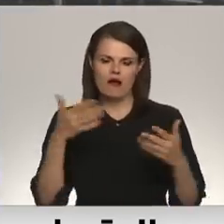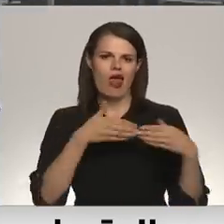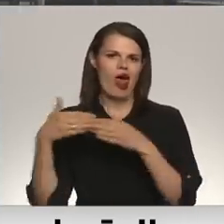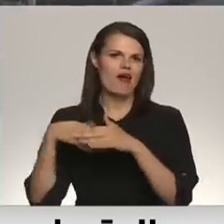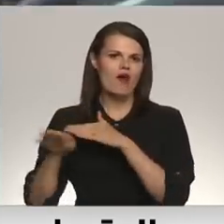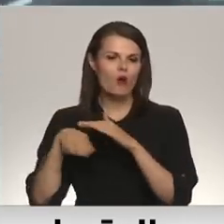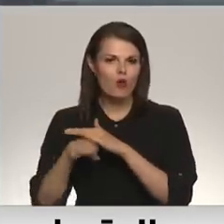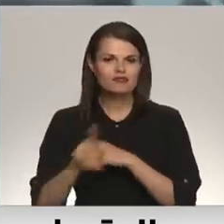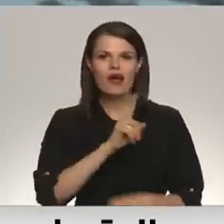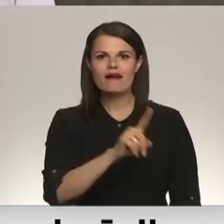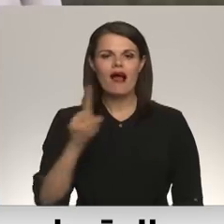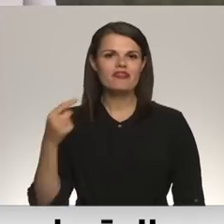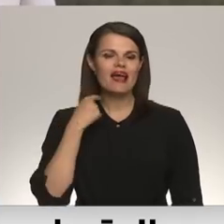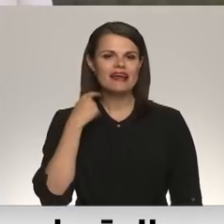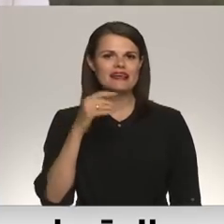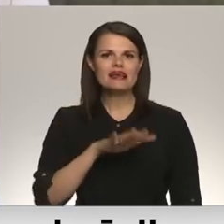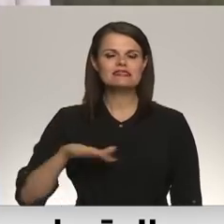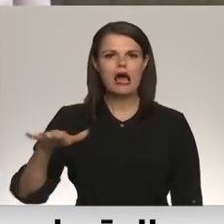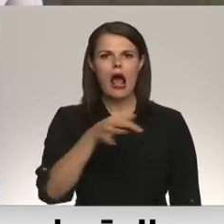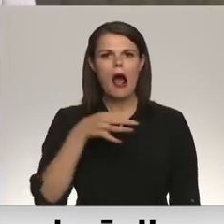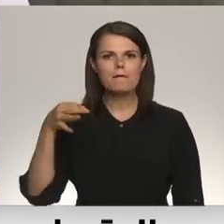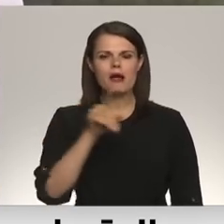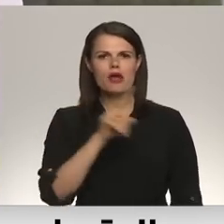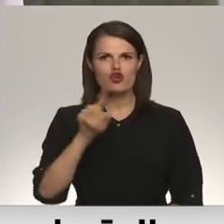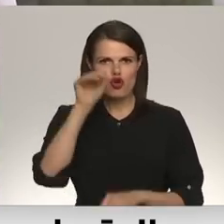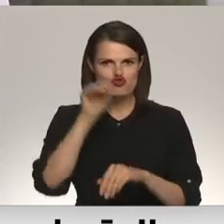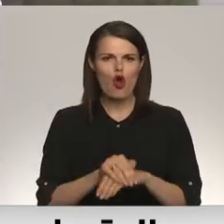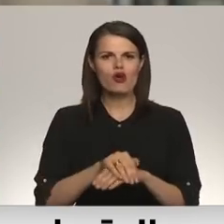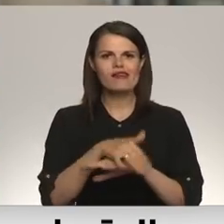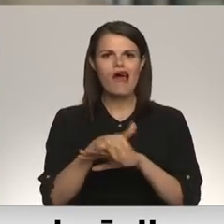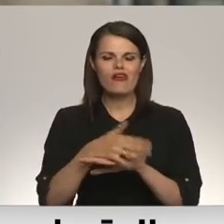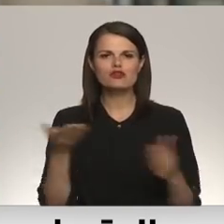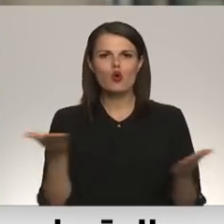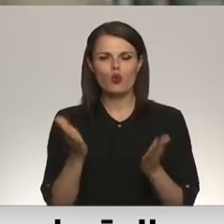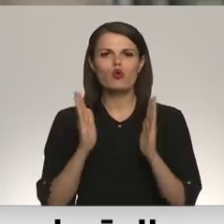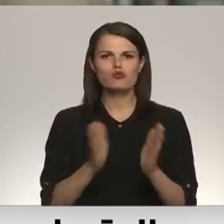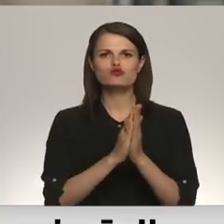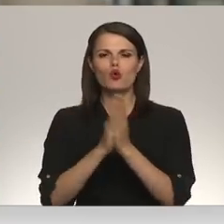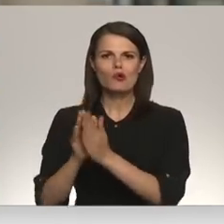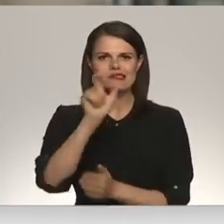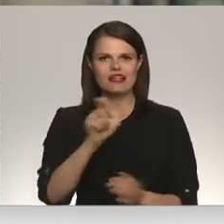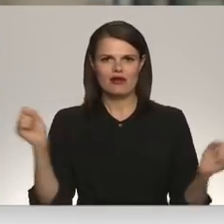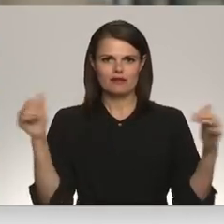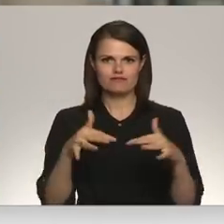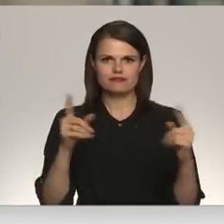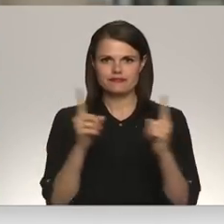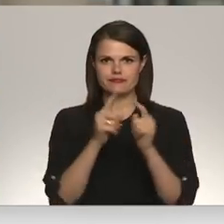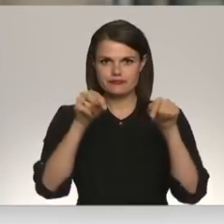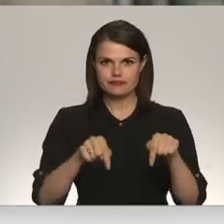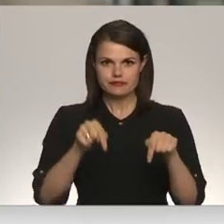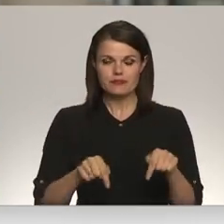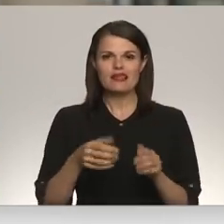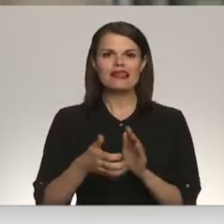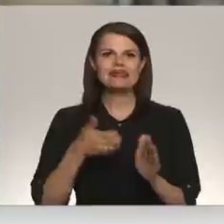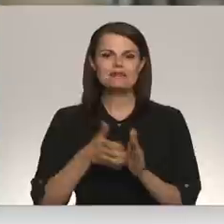Katrā Rīgas apkaimēsot konkrētas adreses, kur cilvēkus aicināšot pulcēties. Izmantojot savus resursus, mūsu resursi pamatā